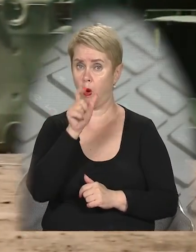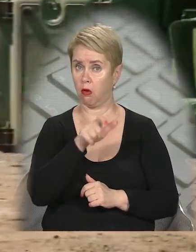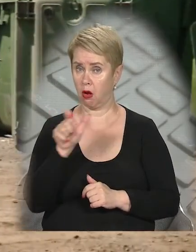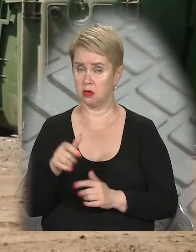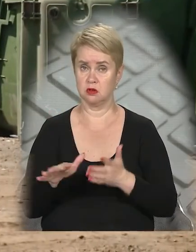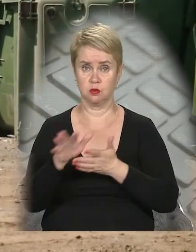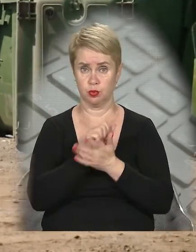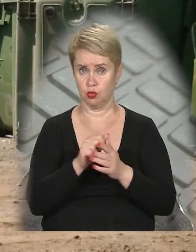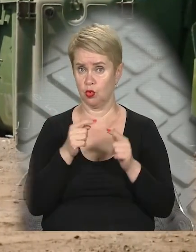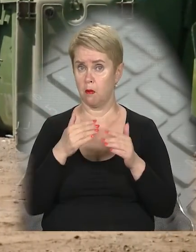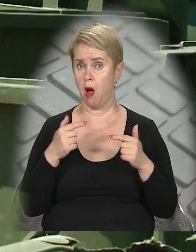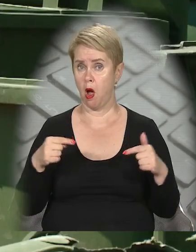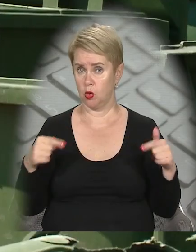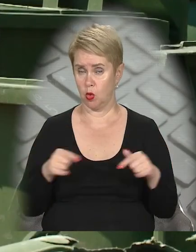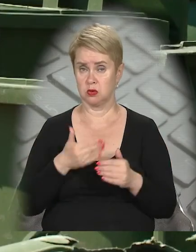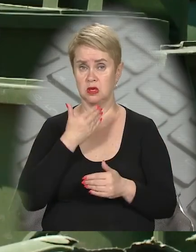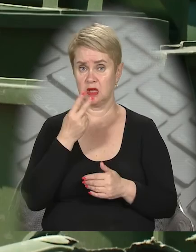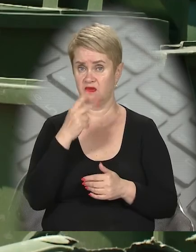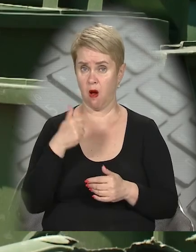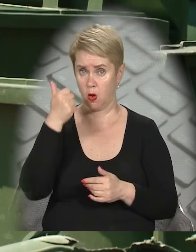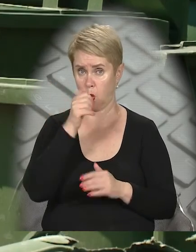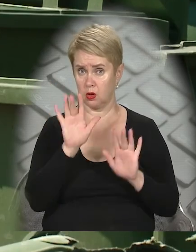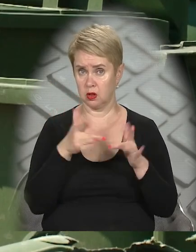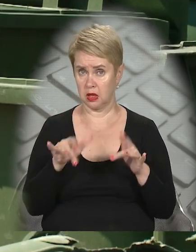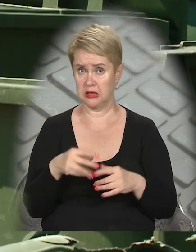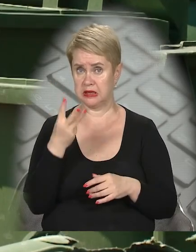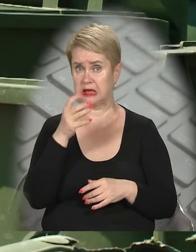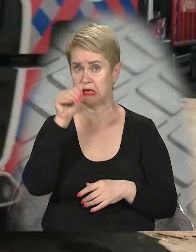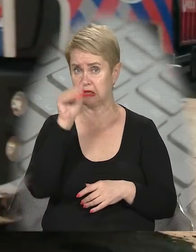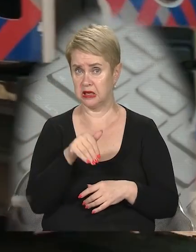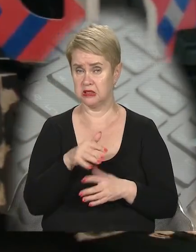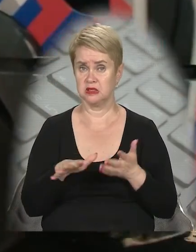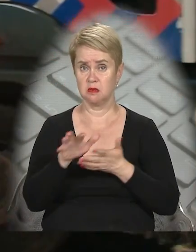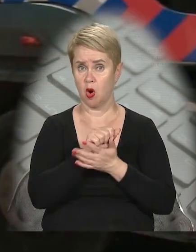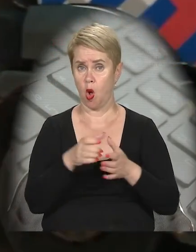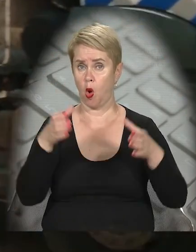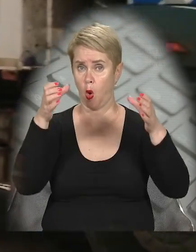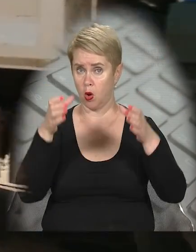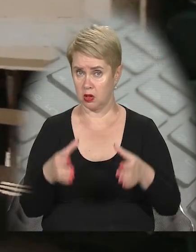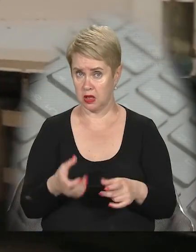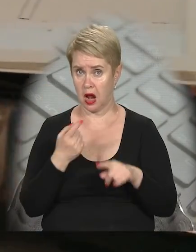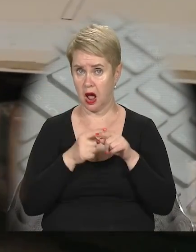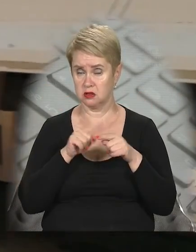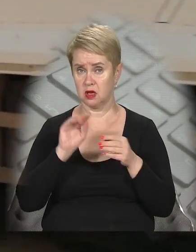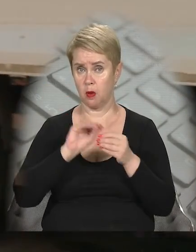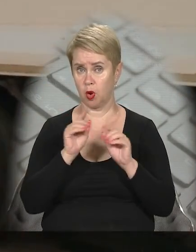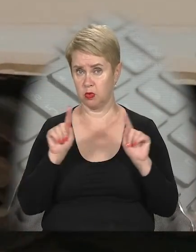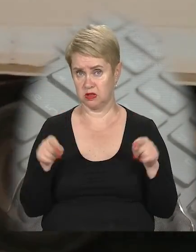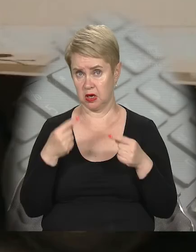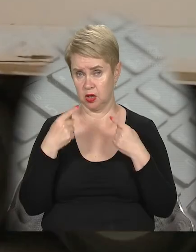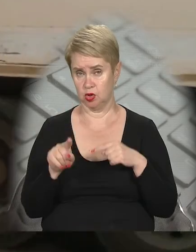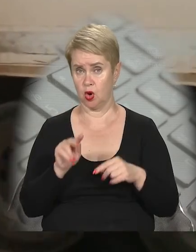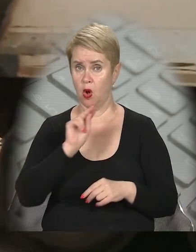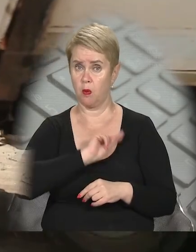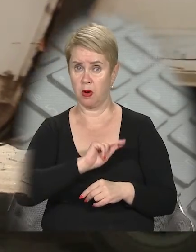які псують майно. Власне, за останні два роки нарахували понад три тисячі споплюжених контейнерів. А ця проблема створює іншу.